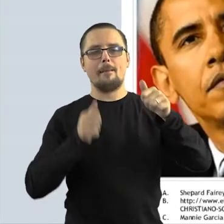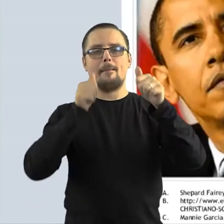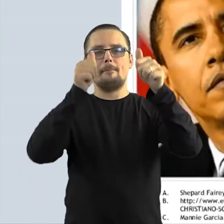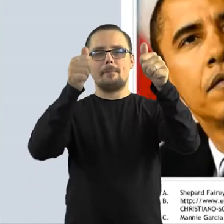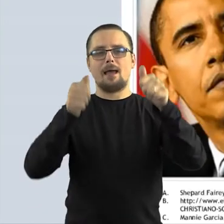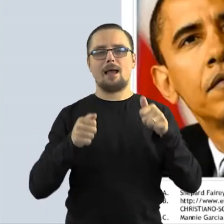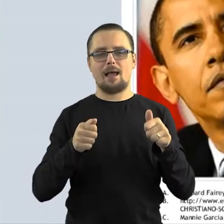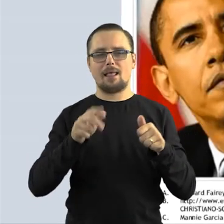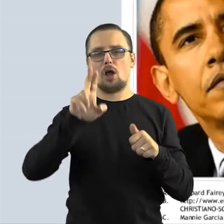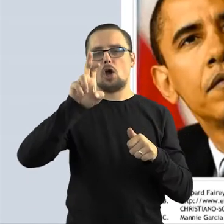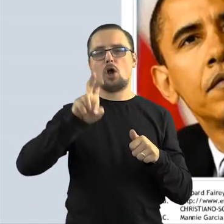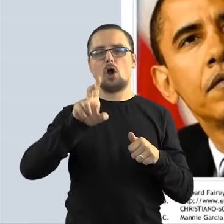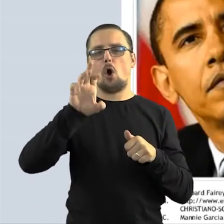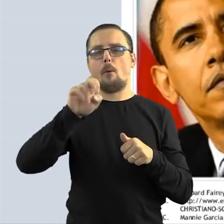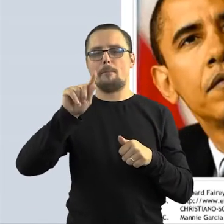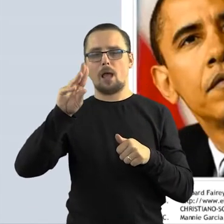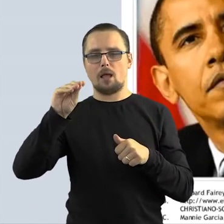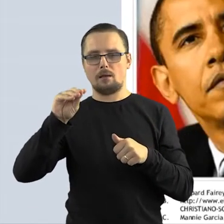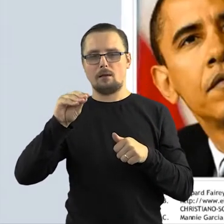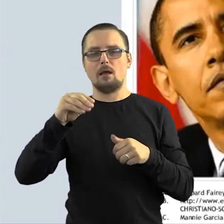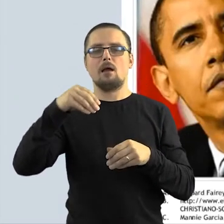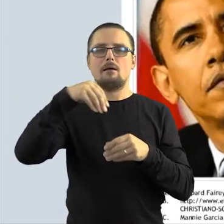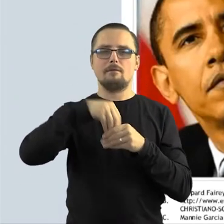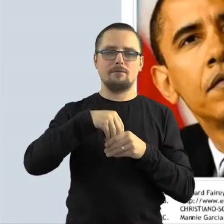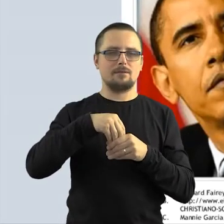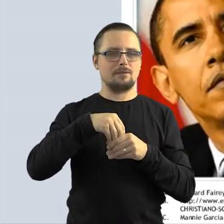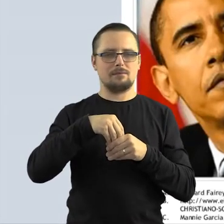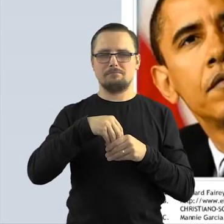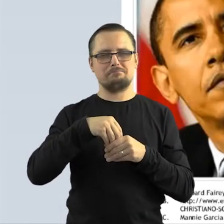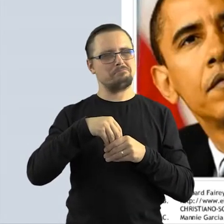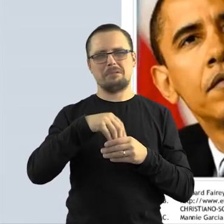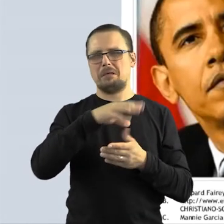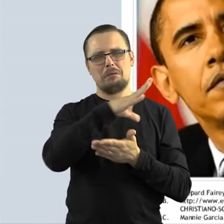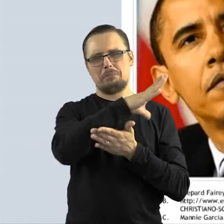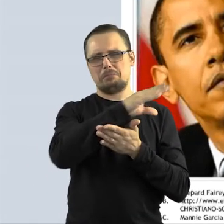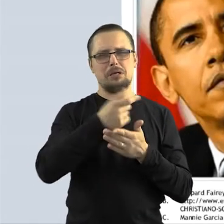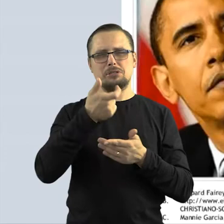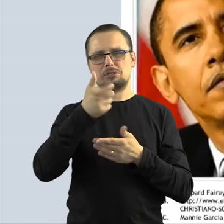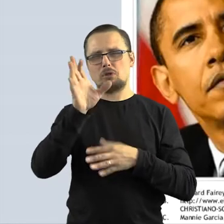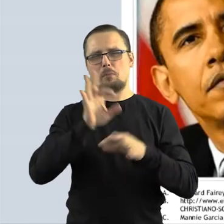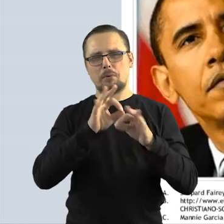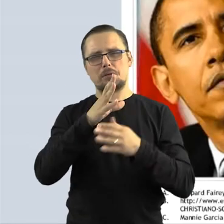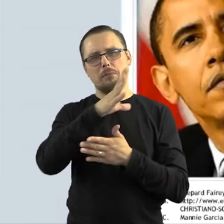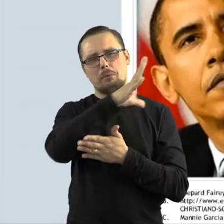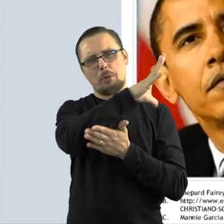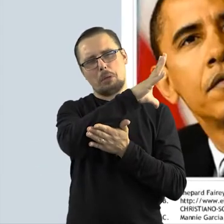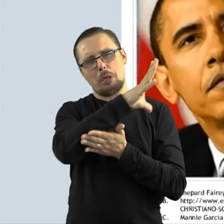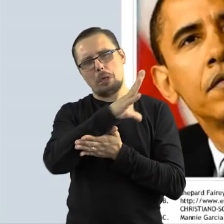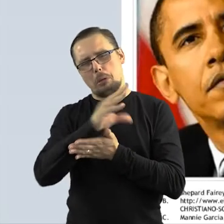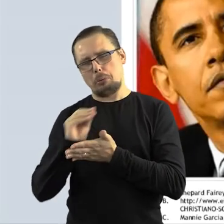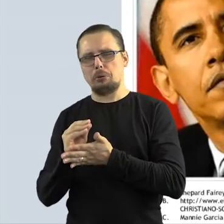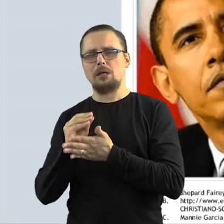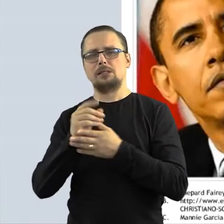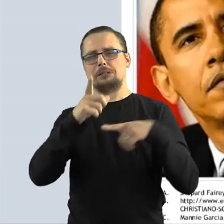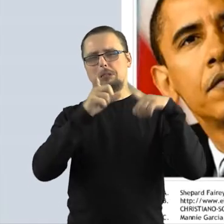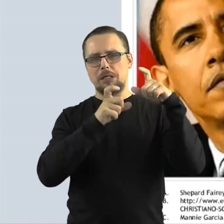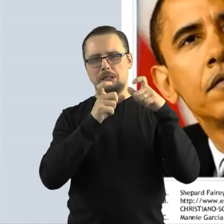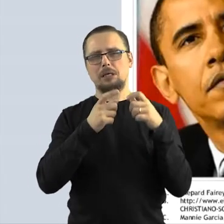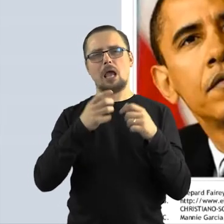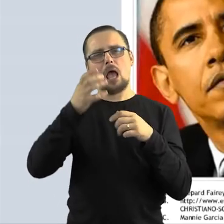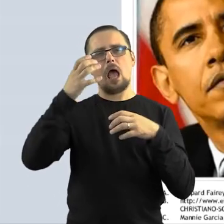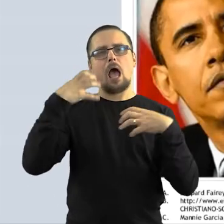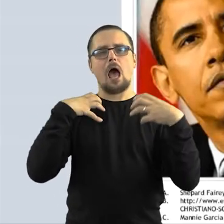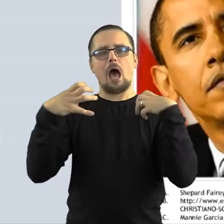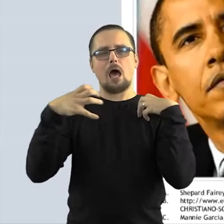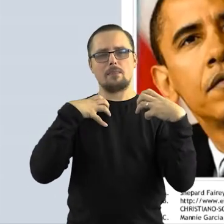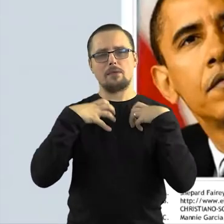ten plakat HOPE, który powstał z wykorzystaniem jeden do jednego tego zdjęcia. Tutaj artysta nałożył po prostu inne kolory i dodał